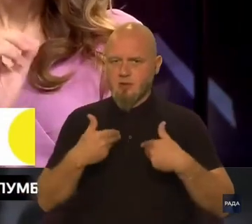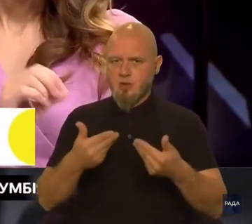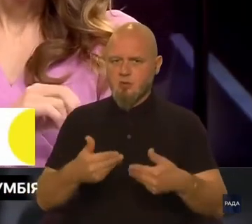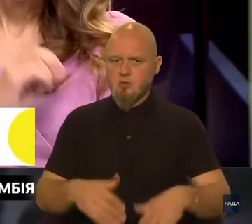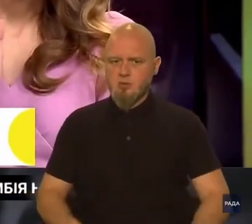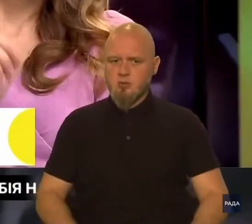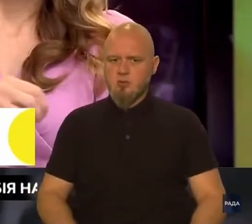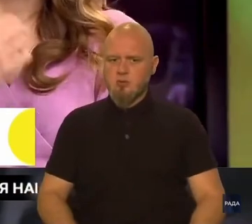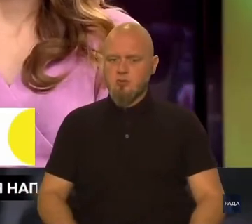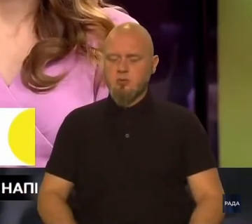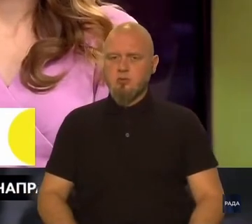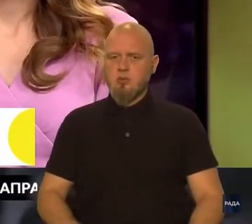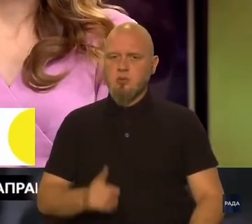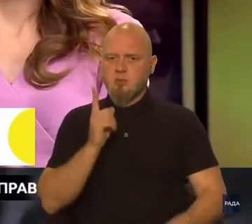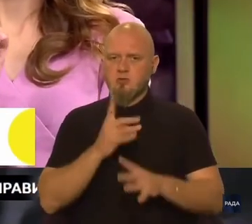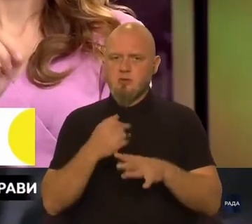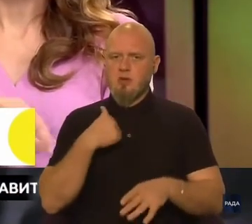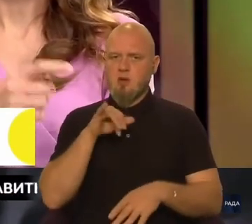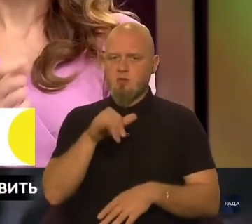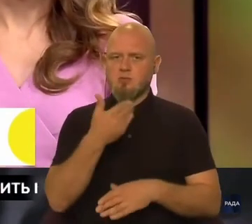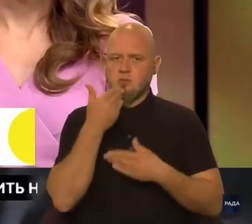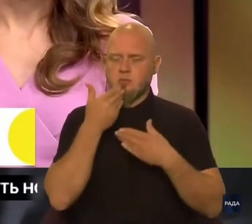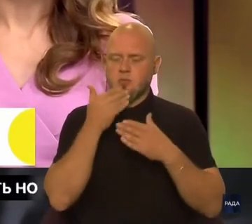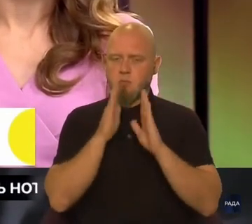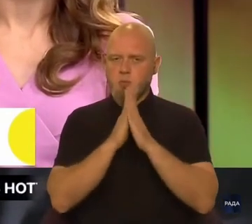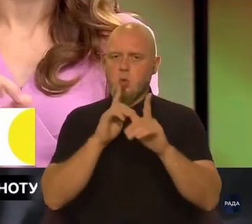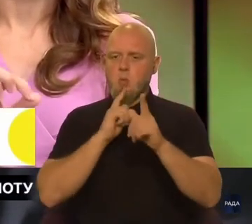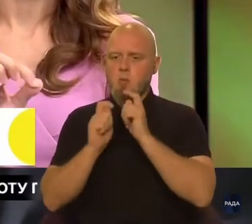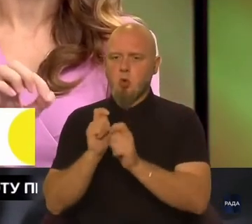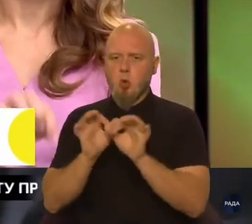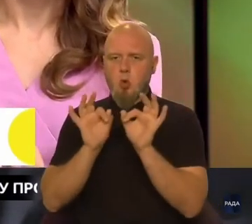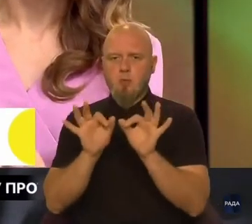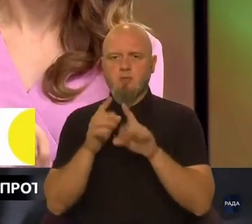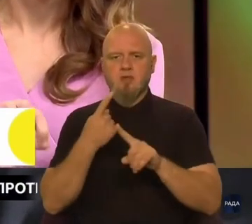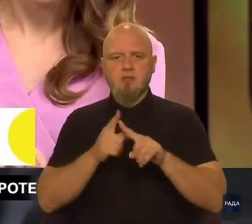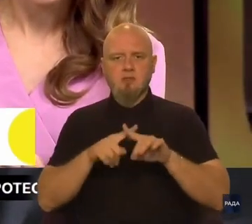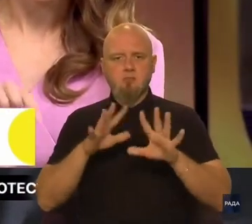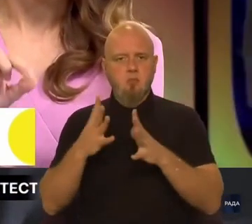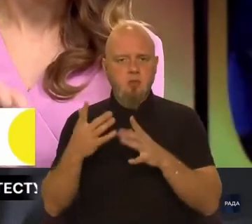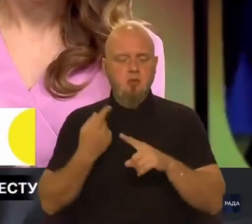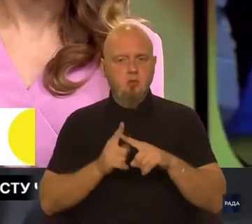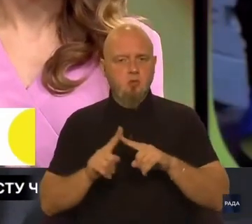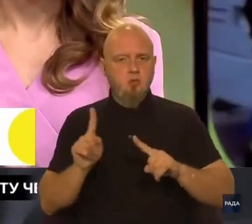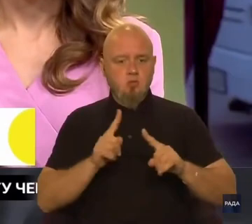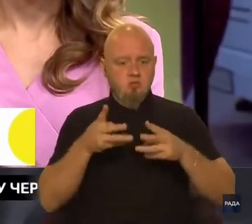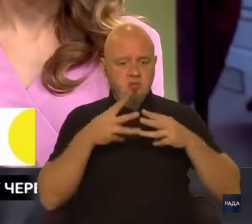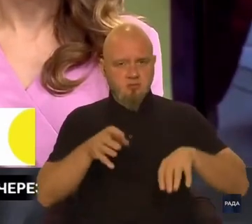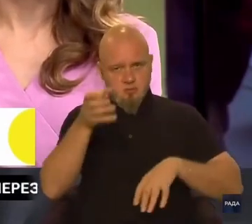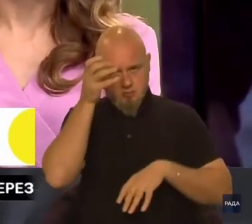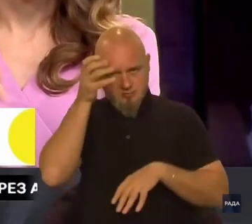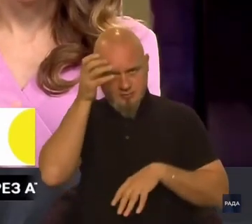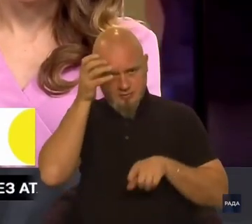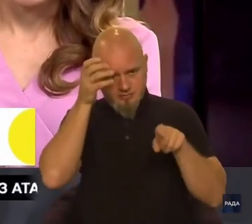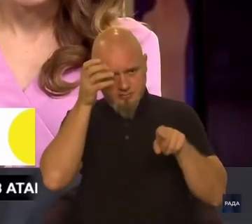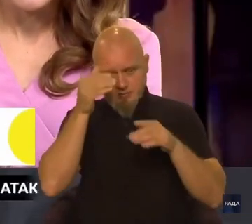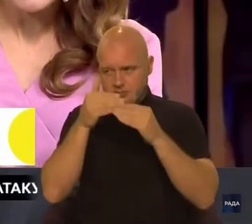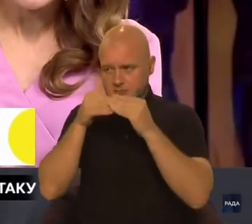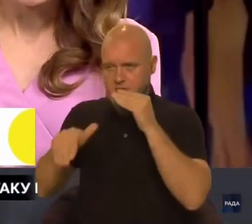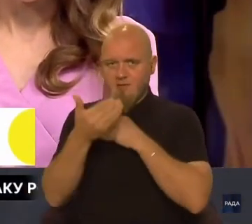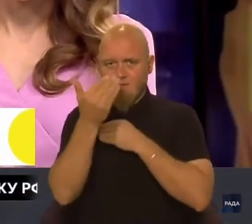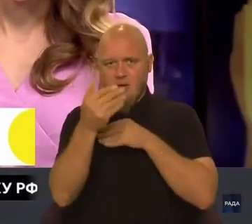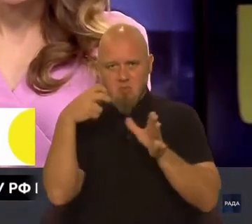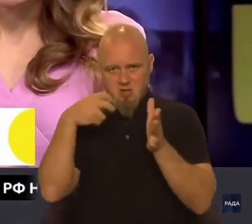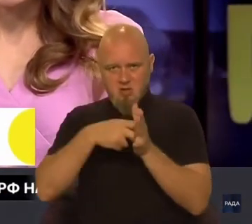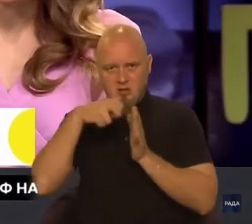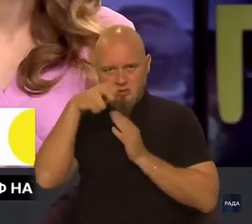Перш за все, я вас попрошу прокоментувати ось цей момент того, що Міністерство освіти і науки надіслало вам